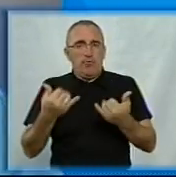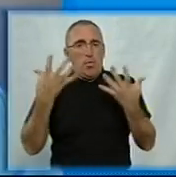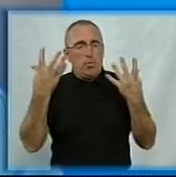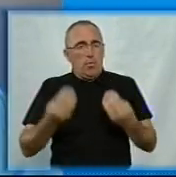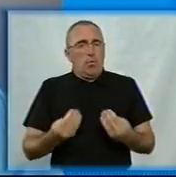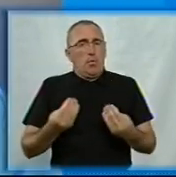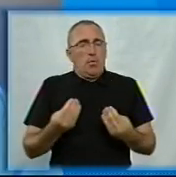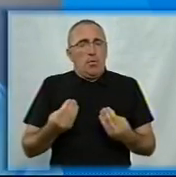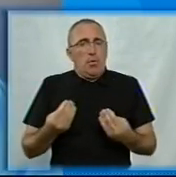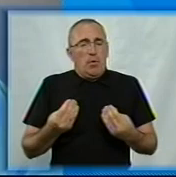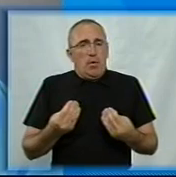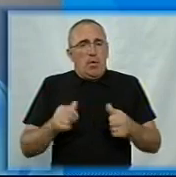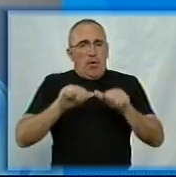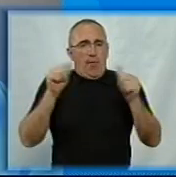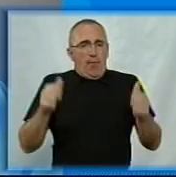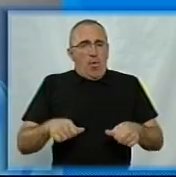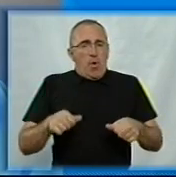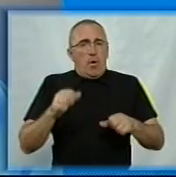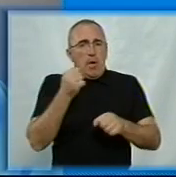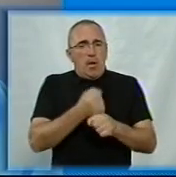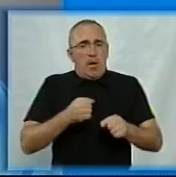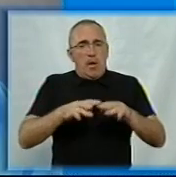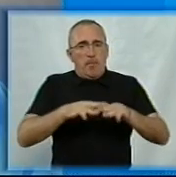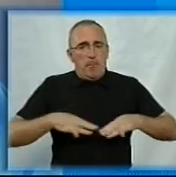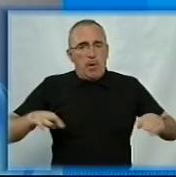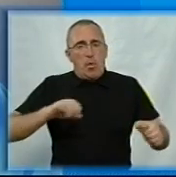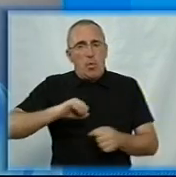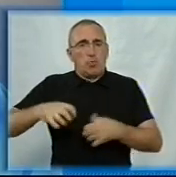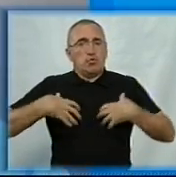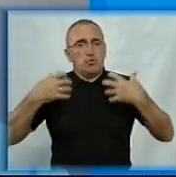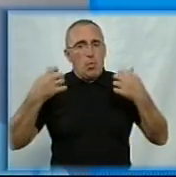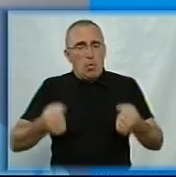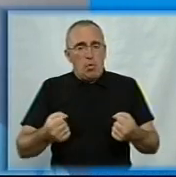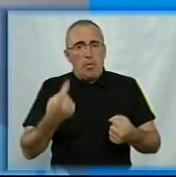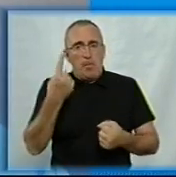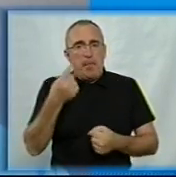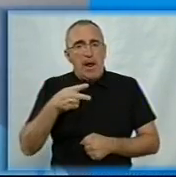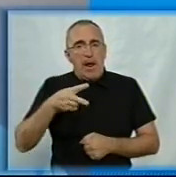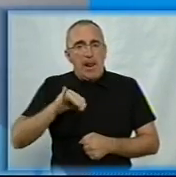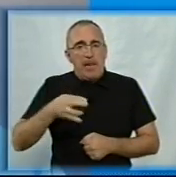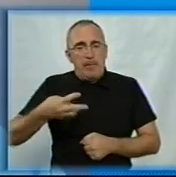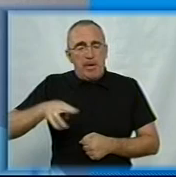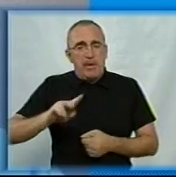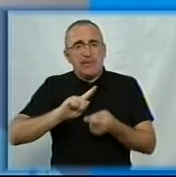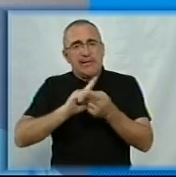день його типову форму розробляє Міністерство охорони здоров'я. З 1 липня